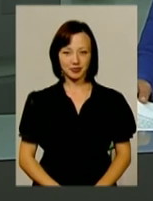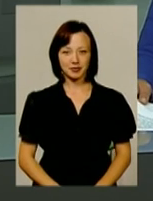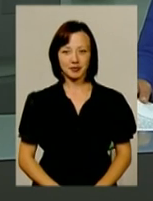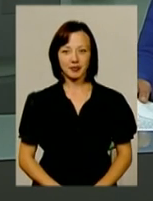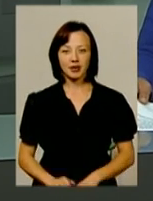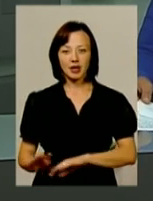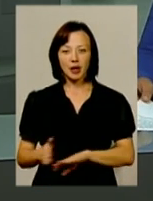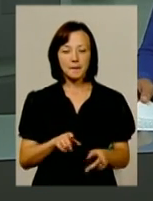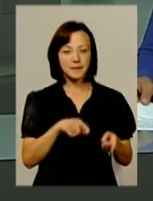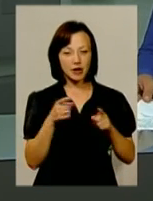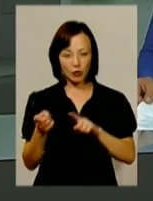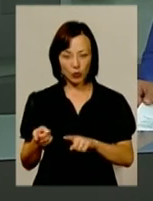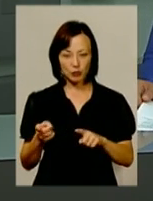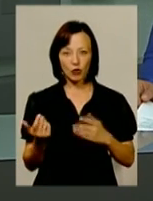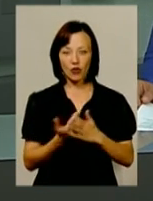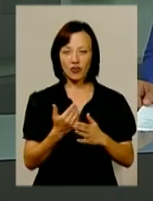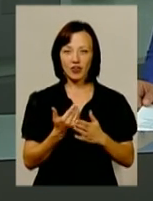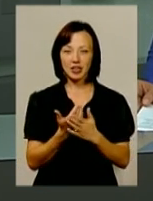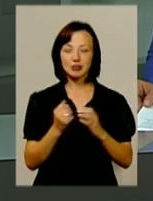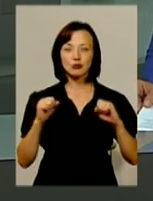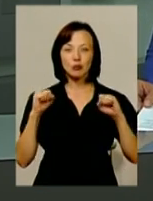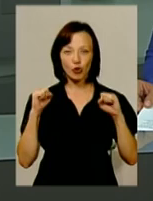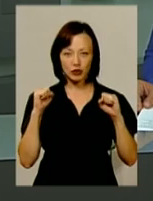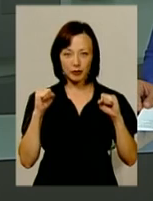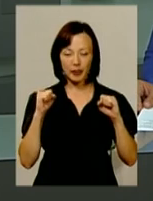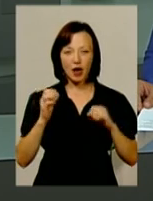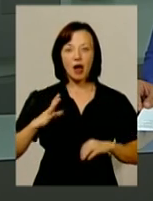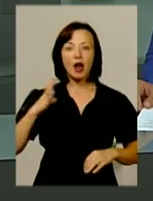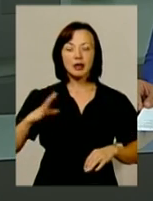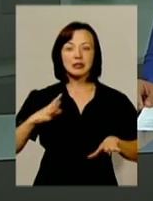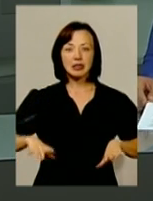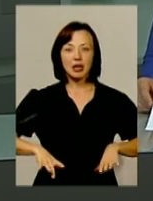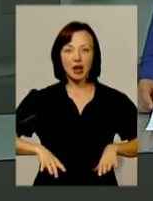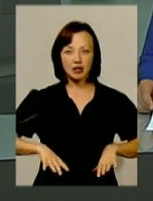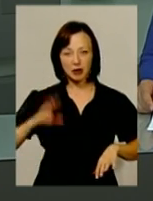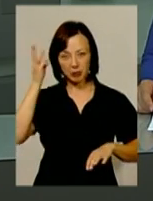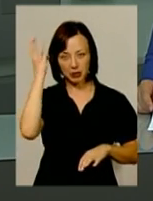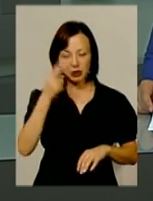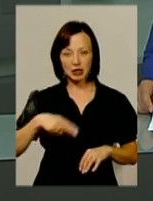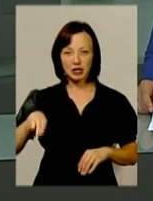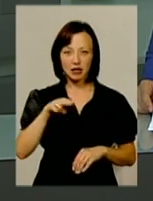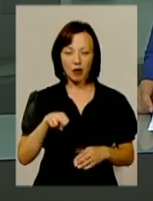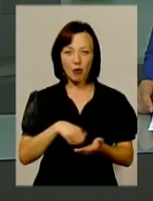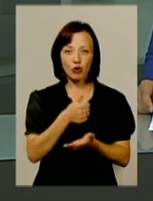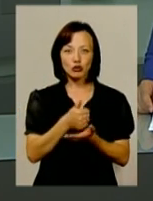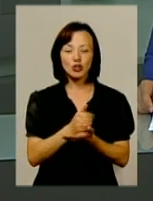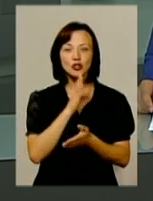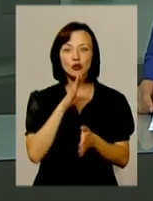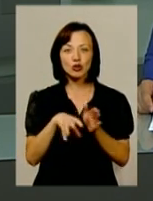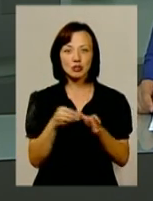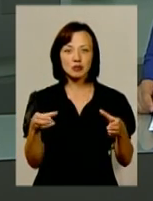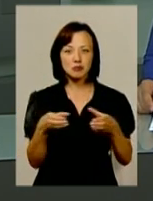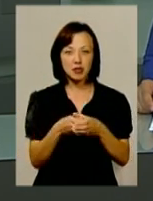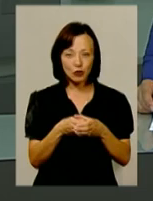І переходимо до новин світу спорту. Екс-тренер Хмельницького «Динамо» Володимир Рева очолив жіночу збірну України з футболу. Про це